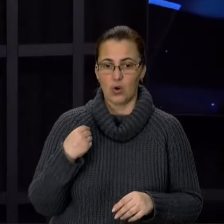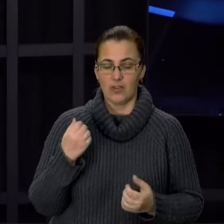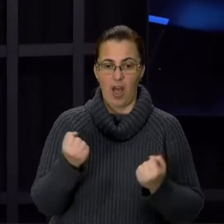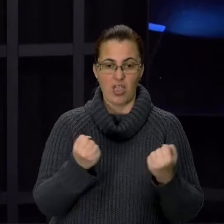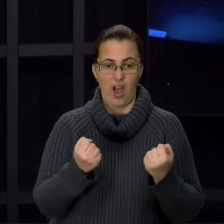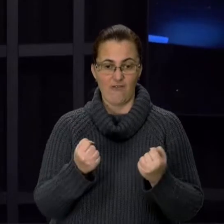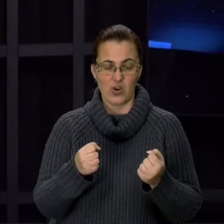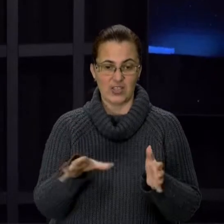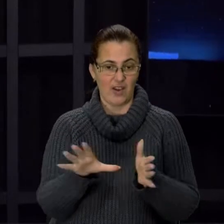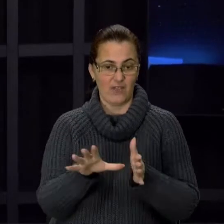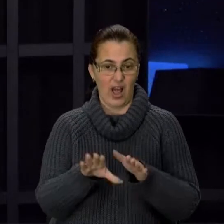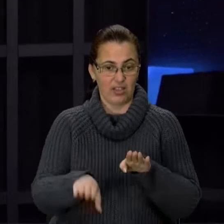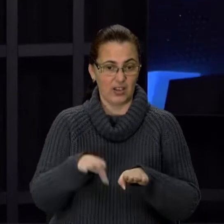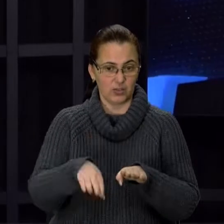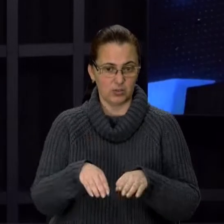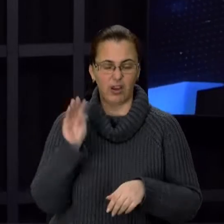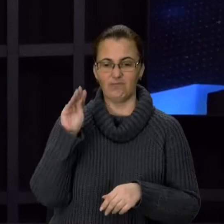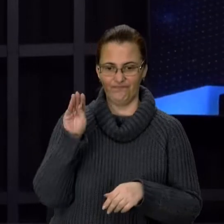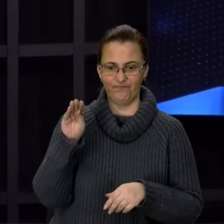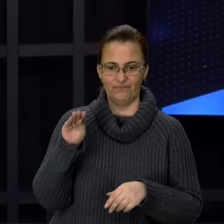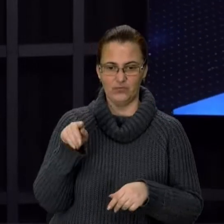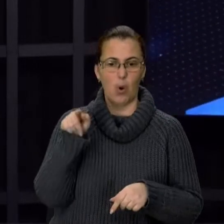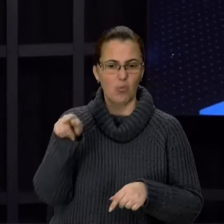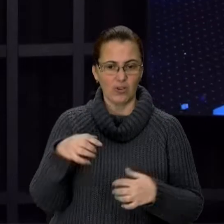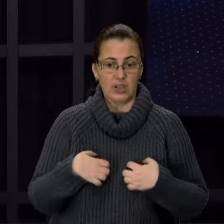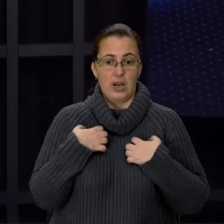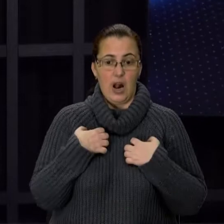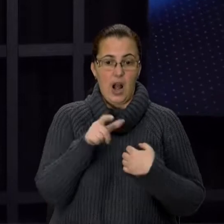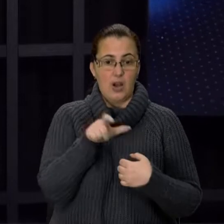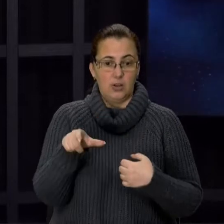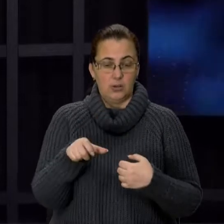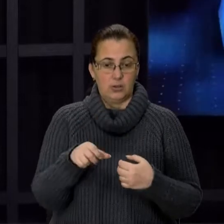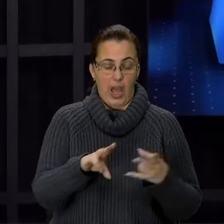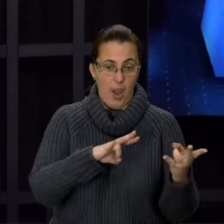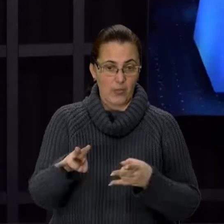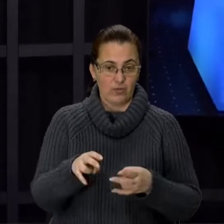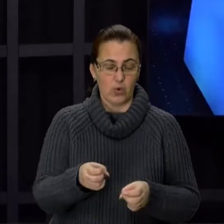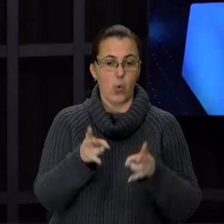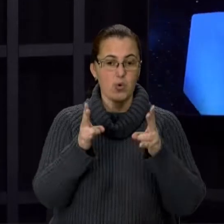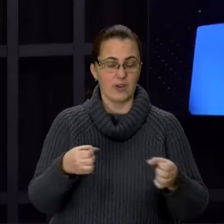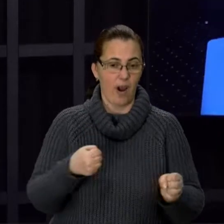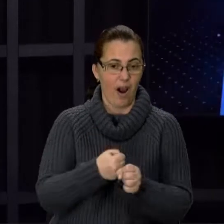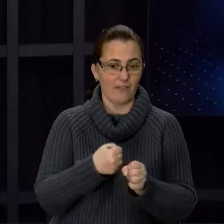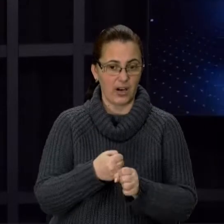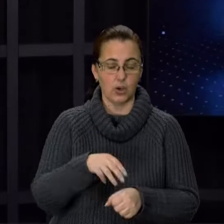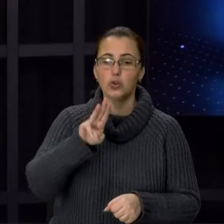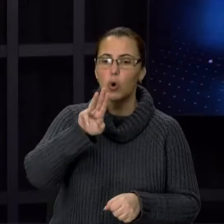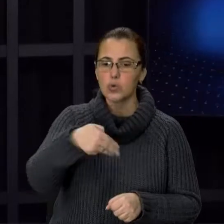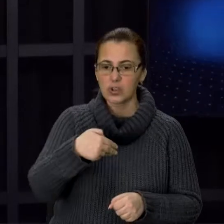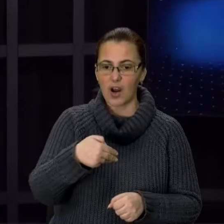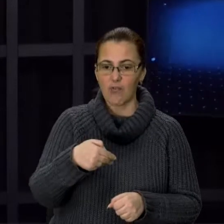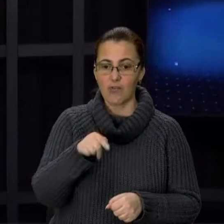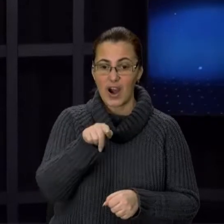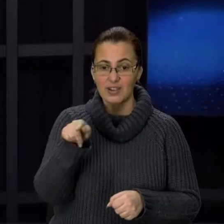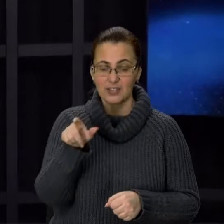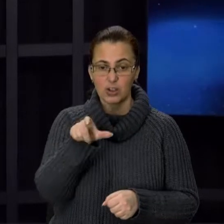електроконей дедалі більше нарікають, бо ті лякають пішоходів і провокують аварії. Але оштрафувати від чайдухів, які